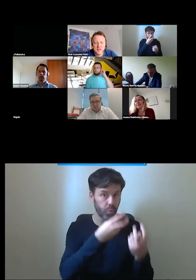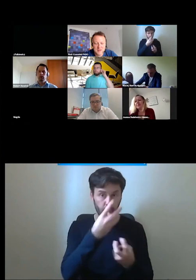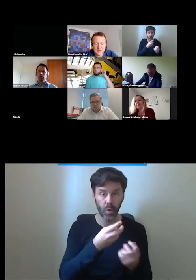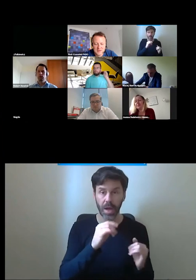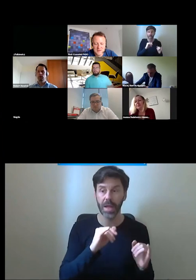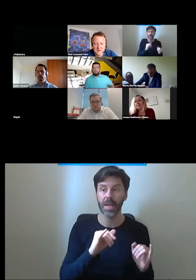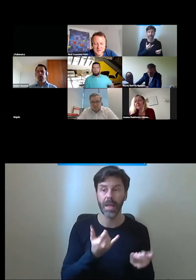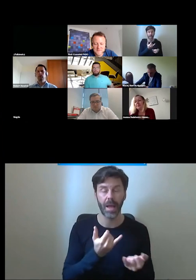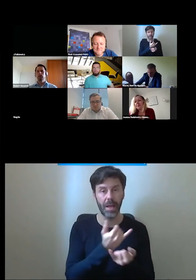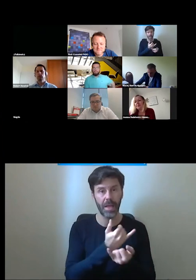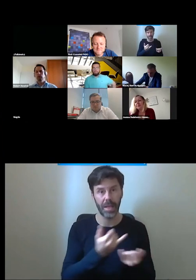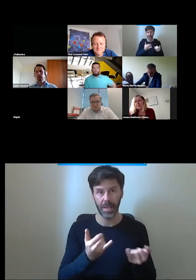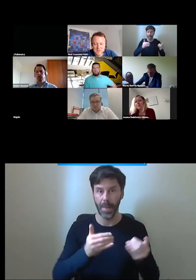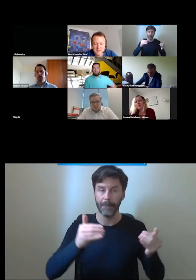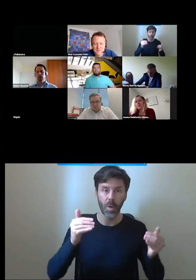inne